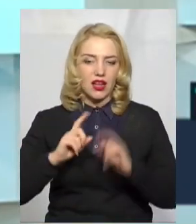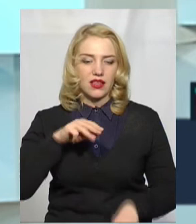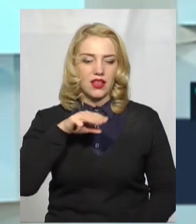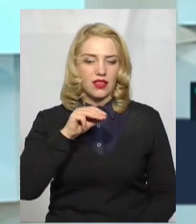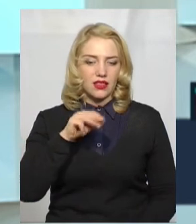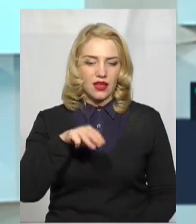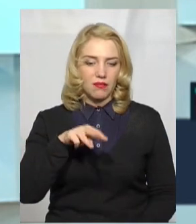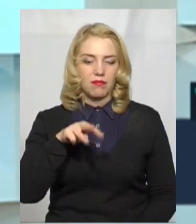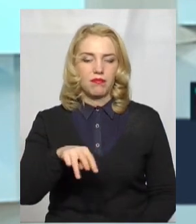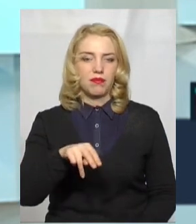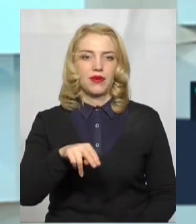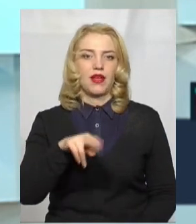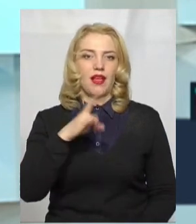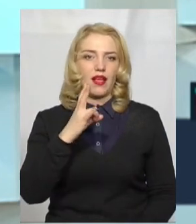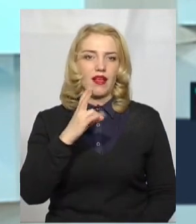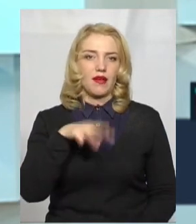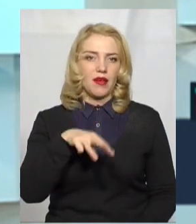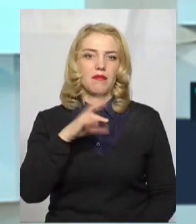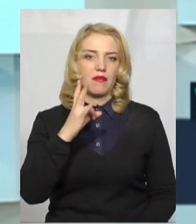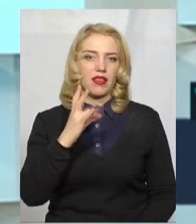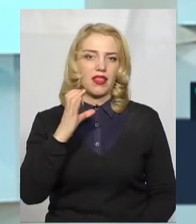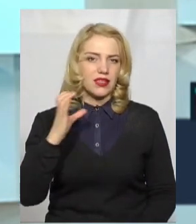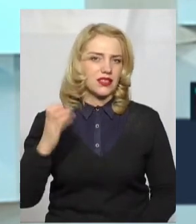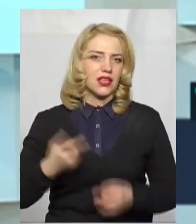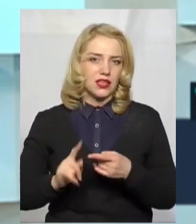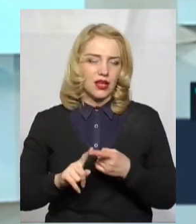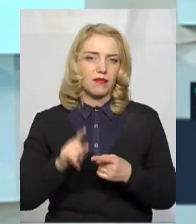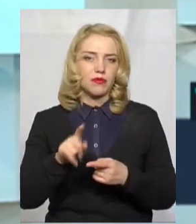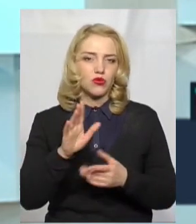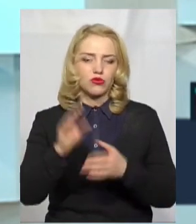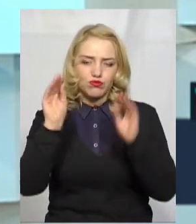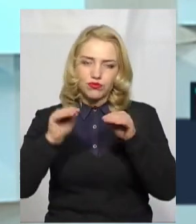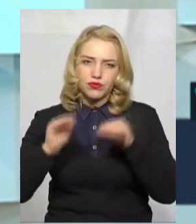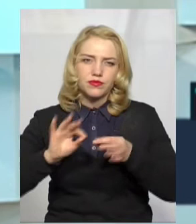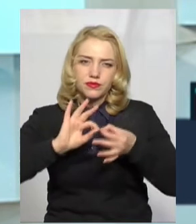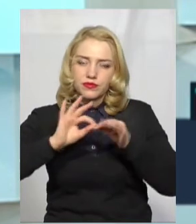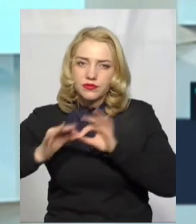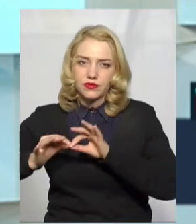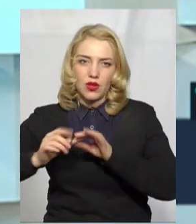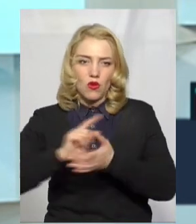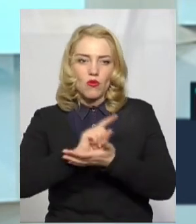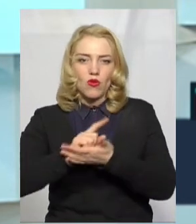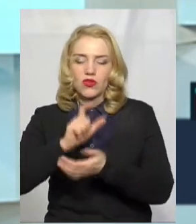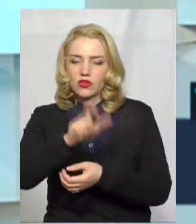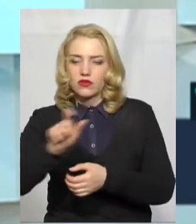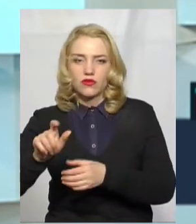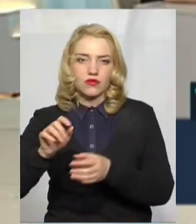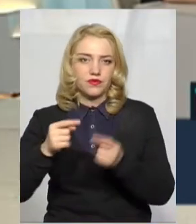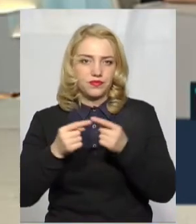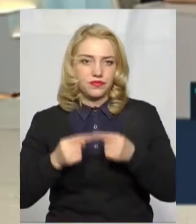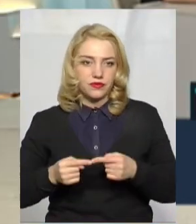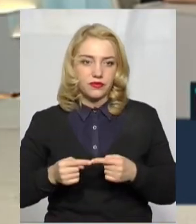І вже там буде розписано в кожного які функціональні обов'язки. З 100% можу сказати, що до